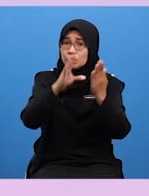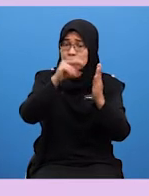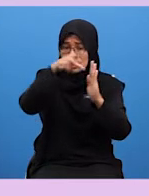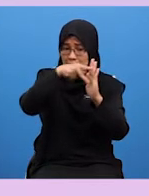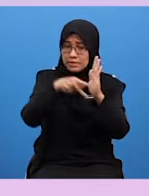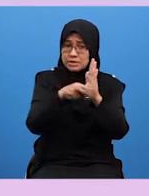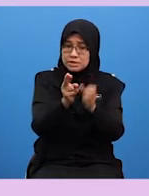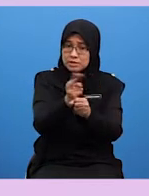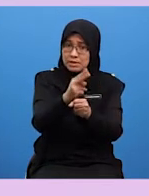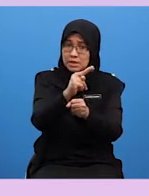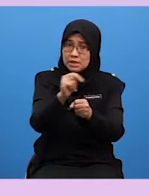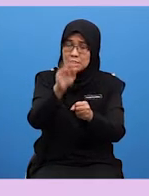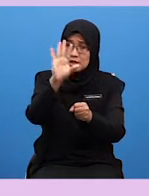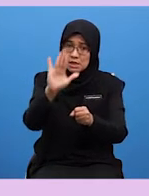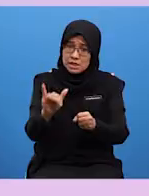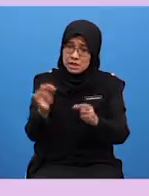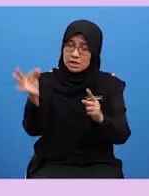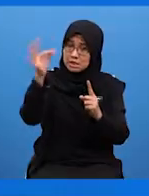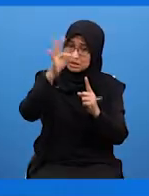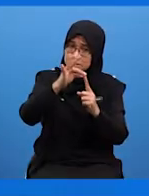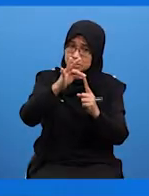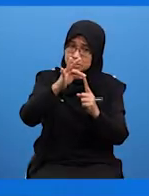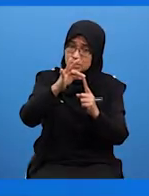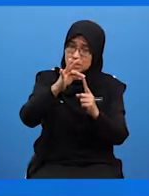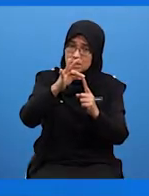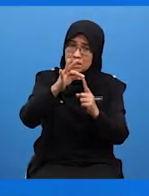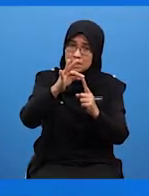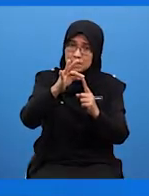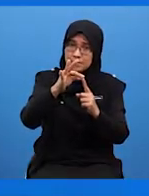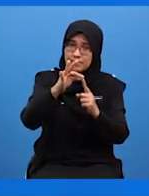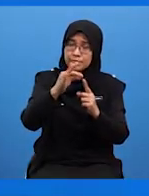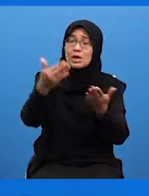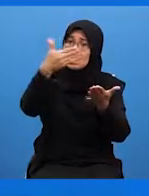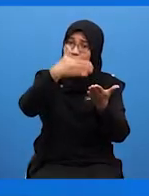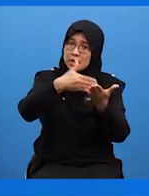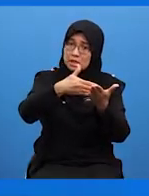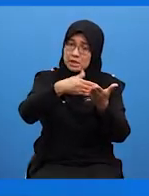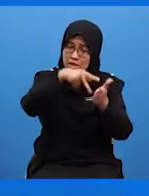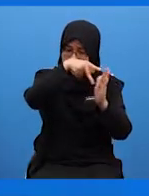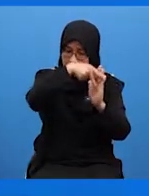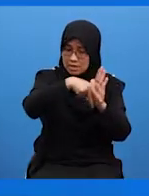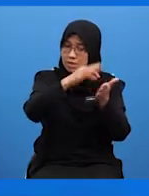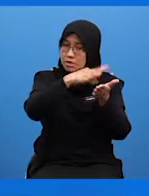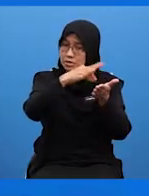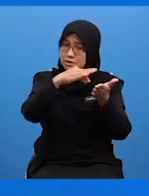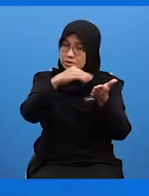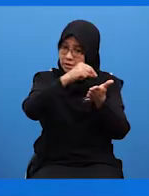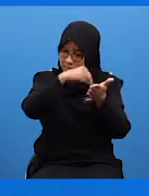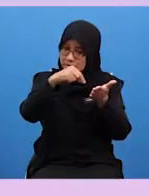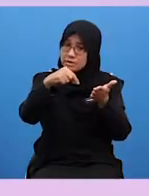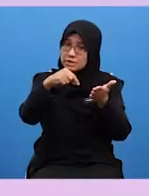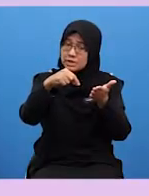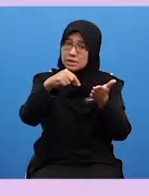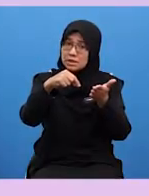dengan cadangan perekaan Dan fasa penulisan kita yang seterusnya ialah Ini ingat dia pelajar